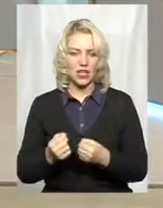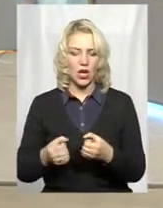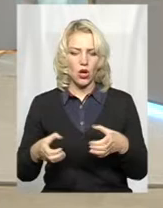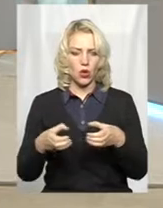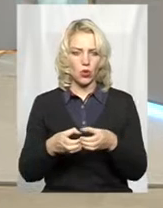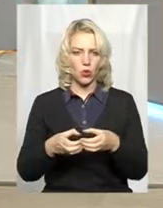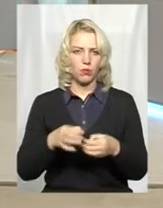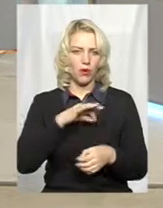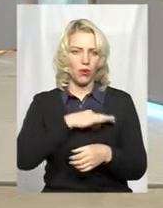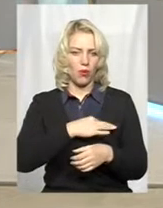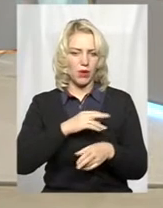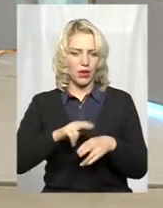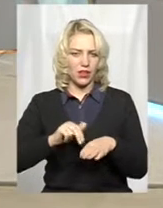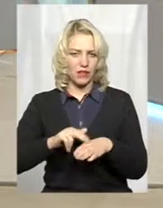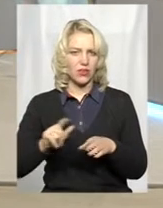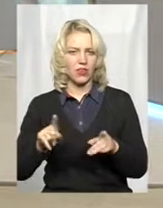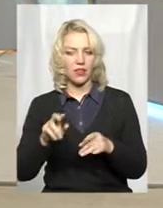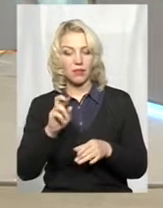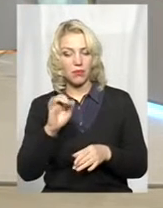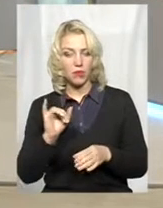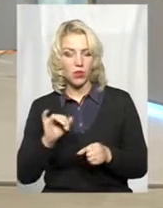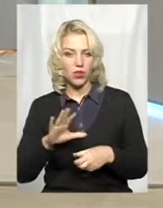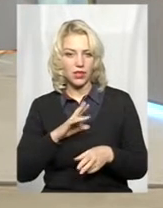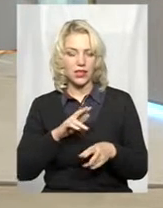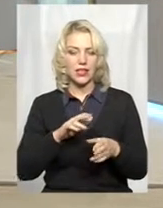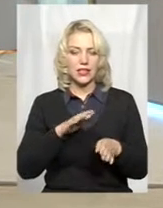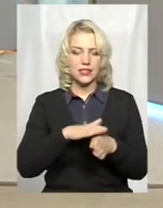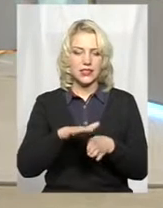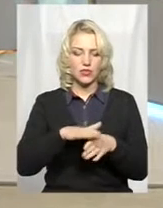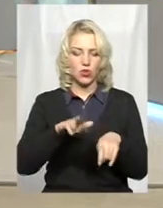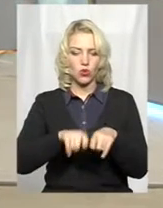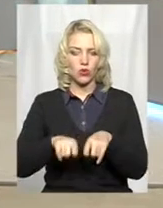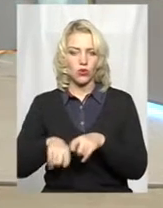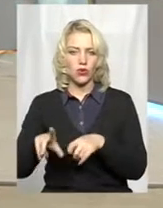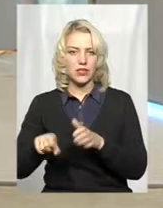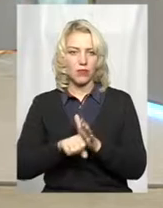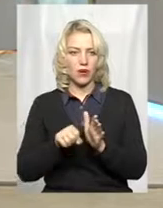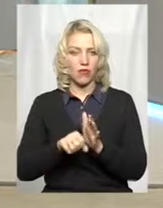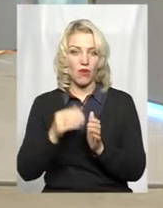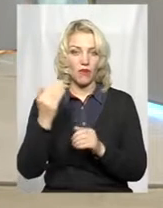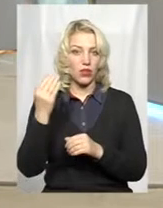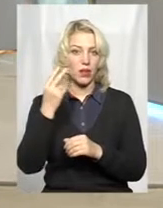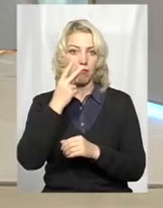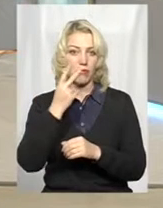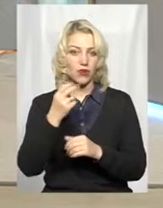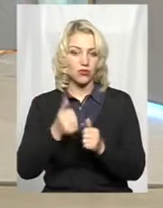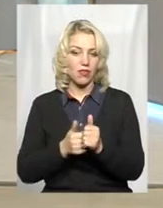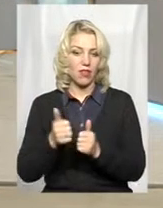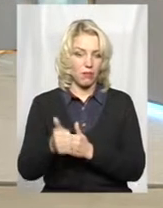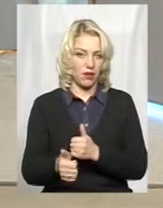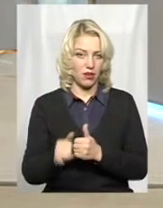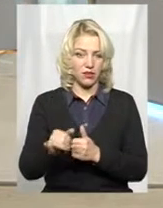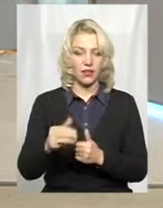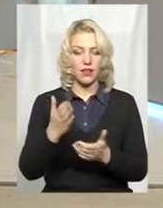оперативних, які могли б здійснювати контроль за браконьєрством, вони бачать їх наперед і